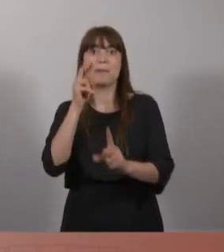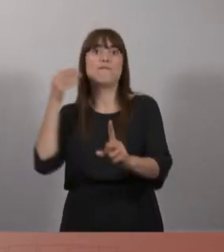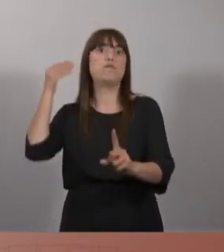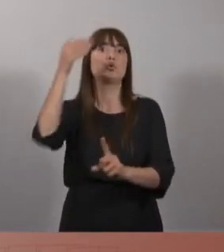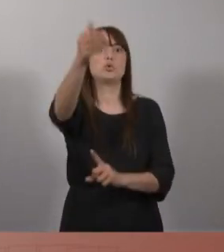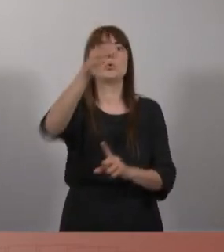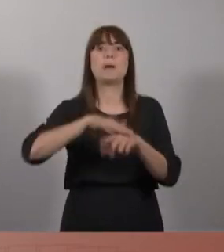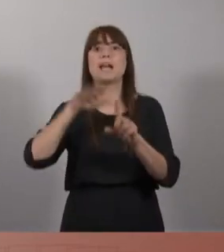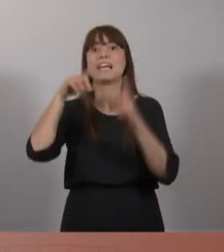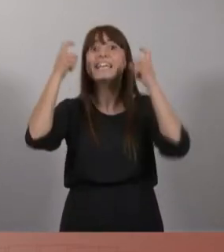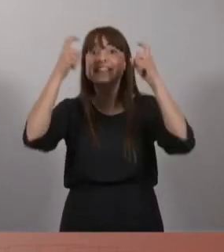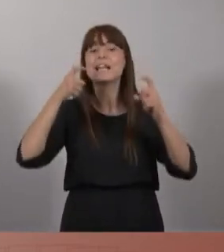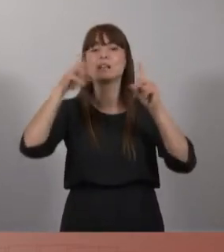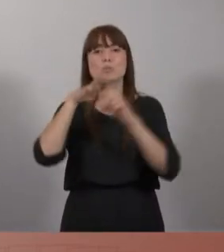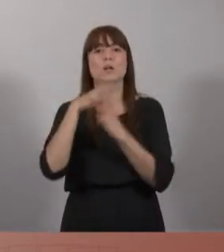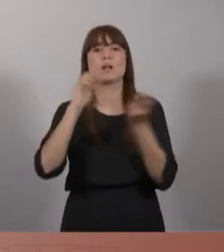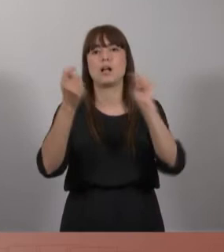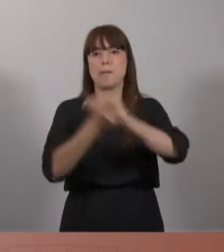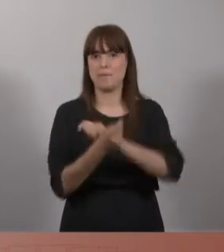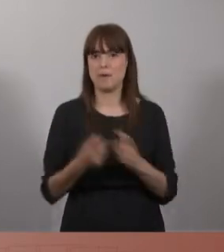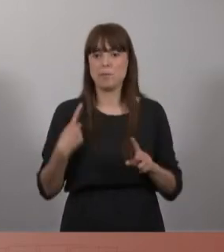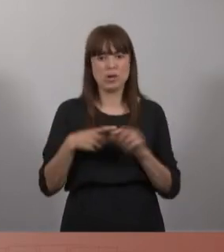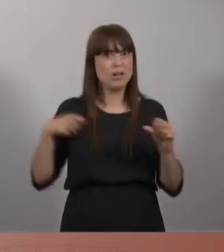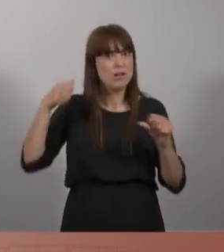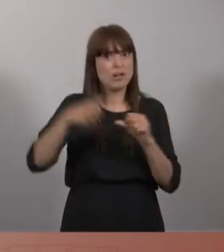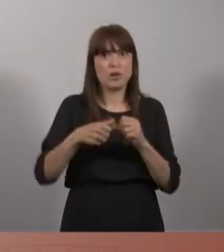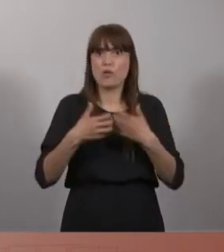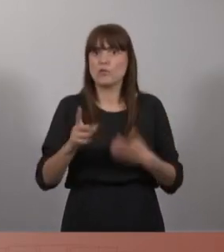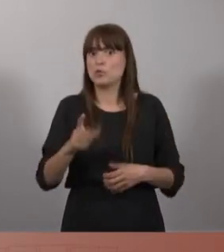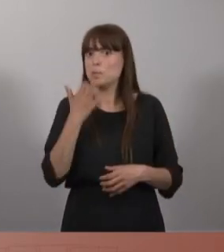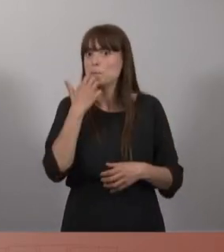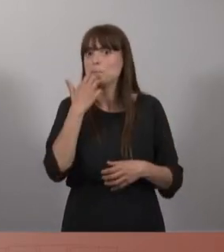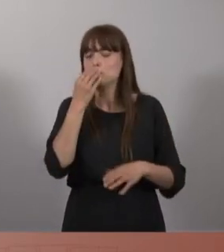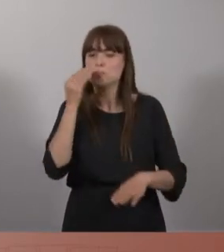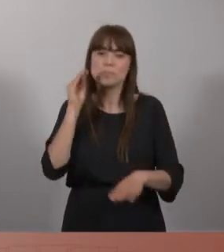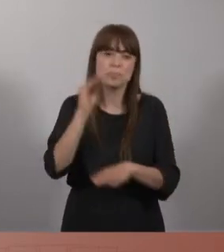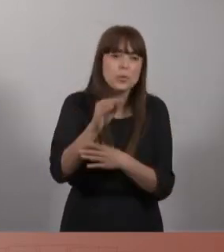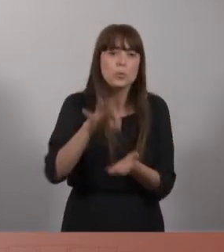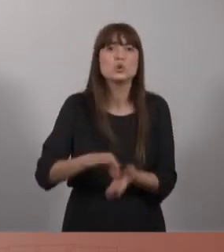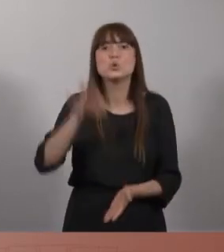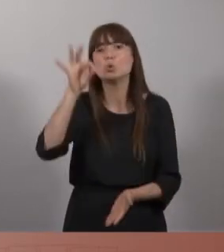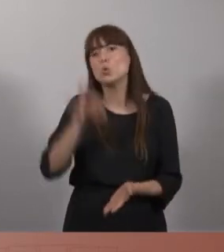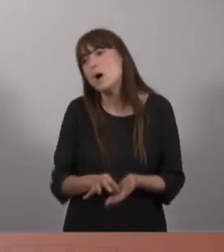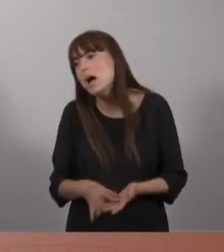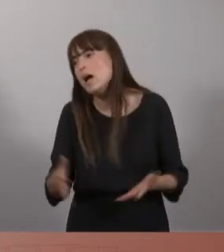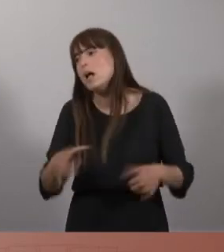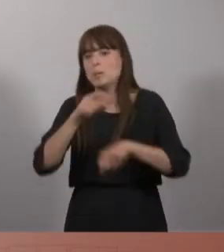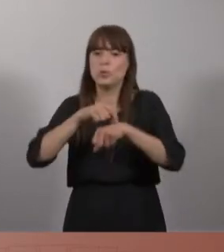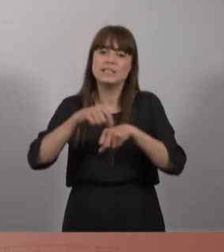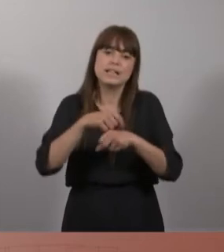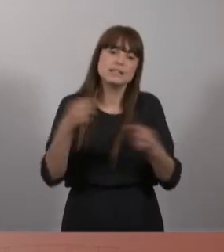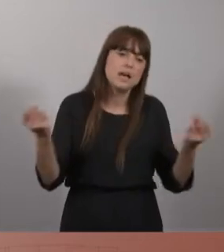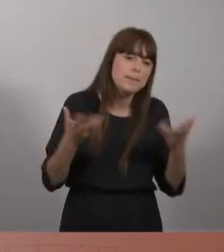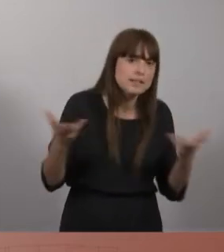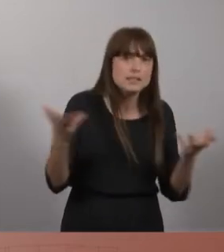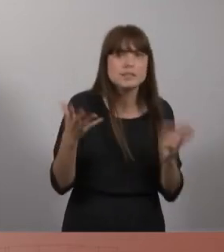Hem d'abandonar, ja d'una vegada per totes, la lògica dels ajuts ordinàries al pagament, de les polítiques d'emergència, dels